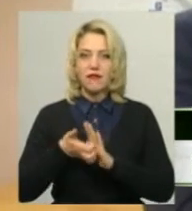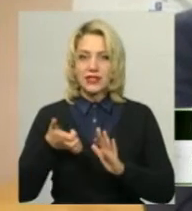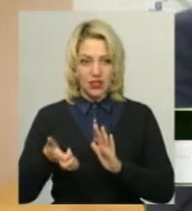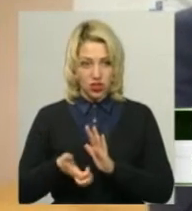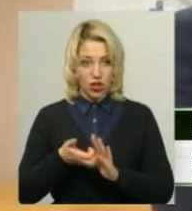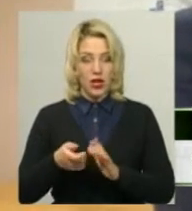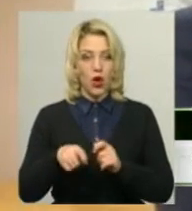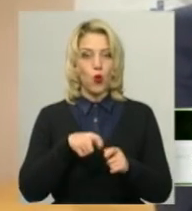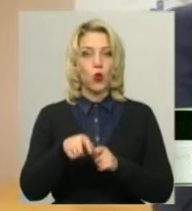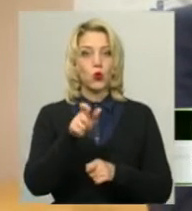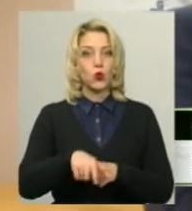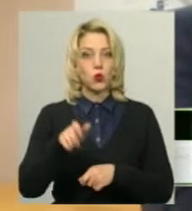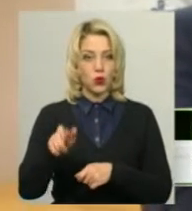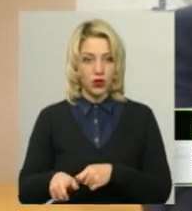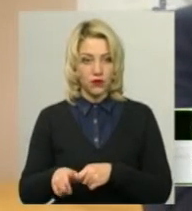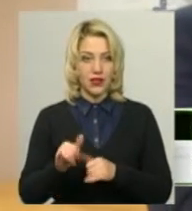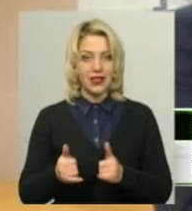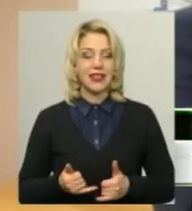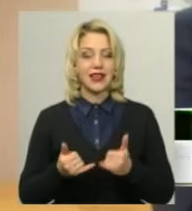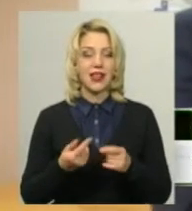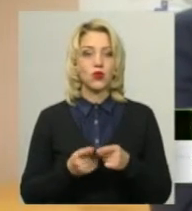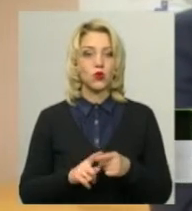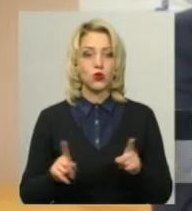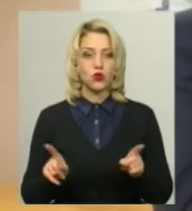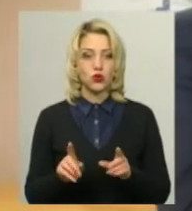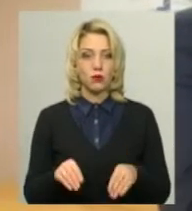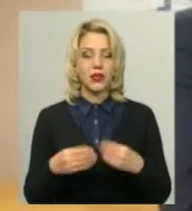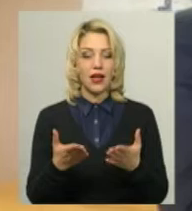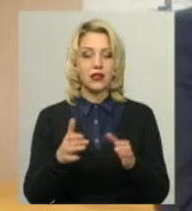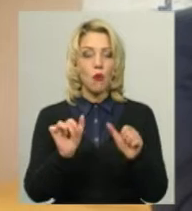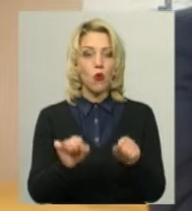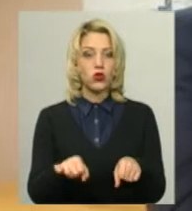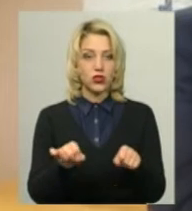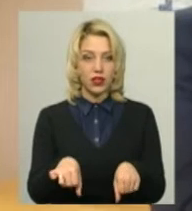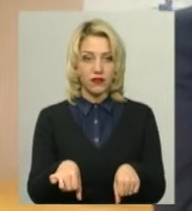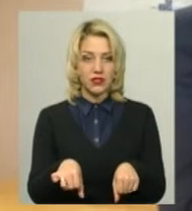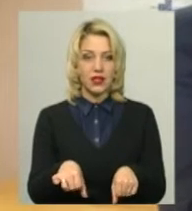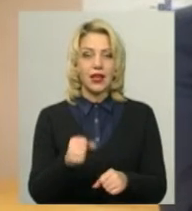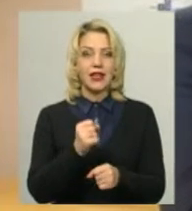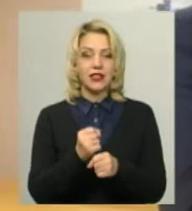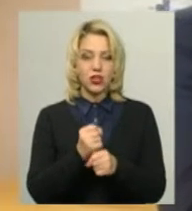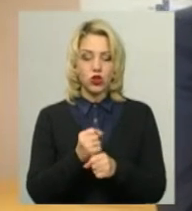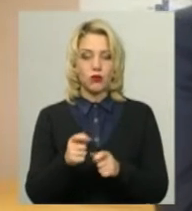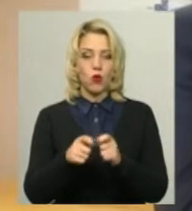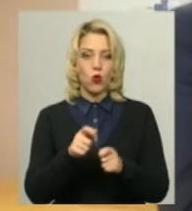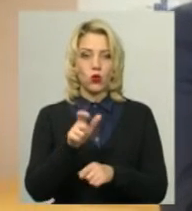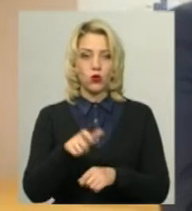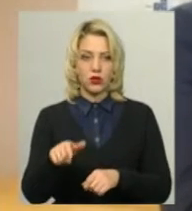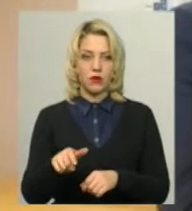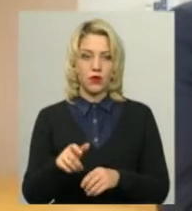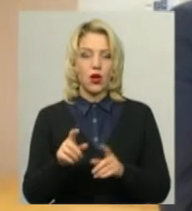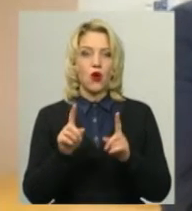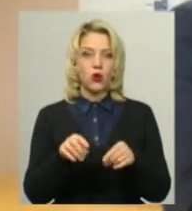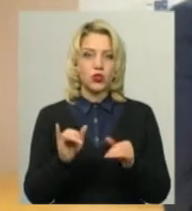кондукторів, і для того, щоб дати можливість діючим кондукторам хоча б